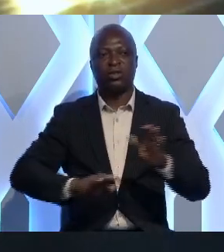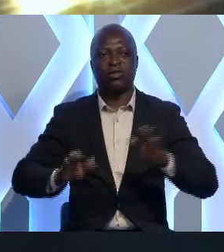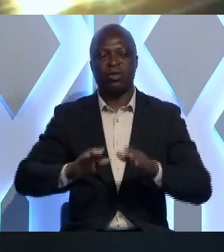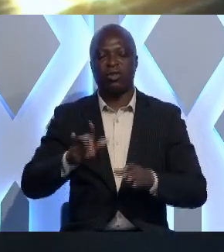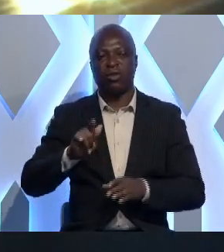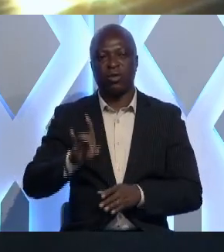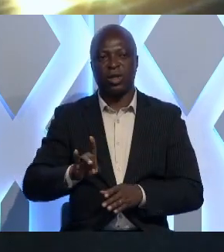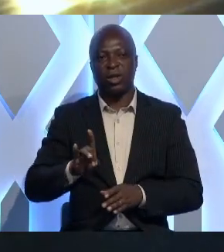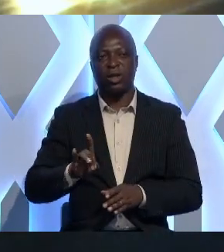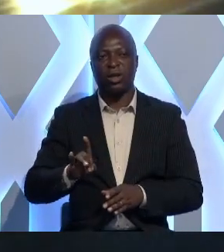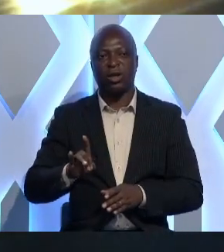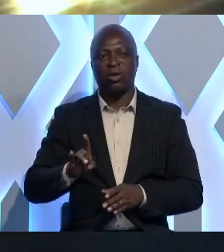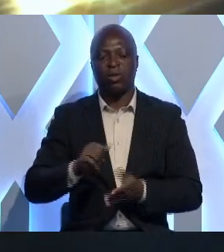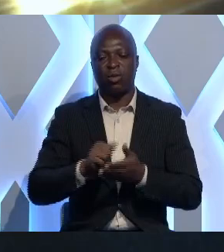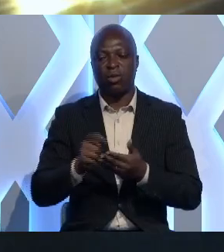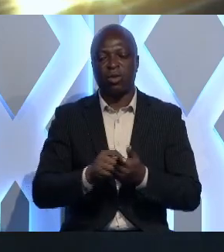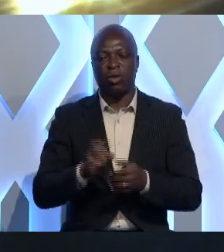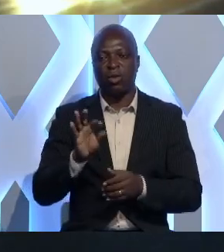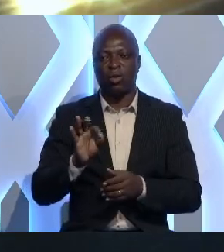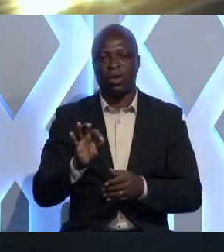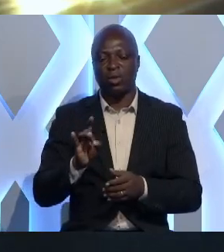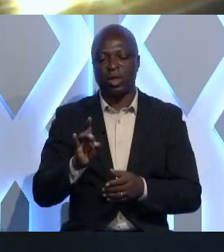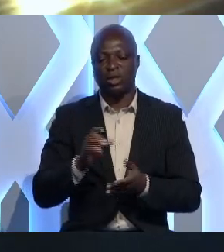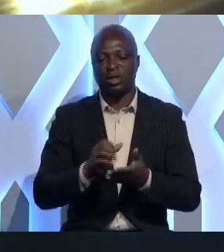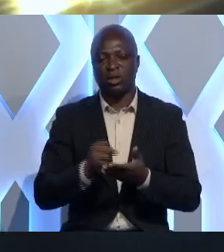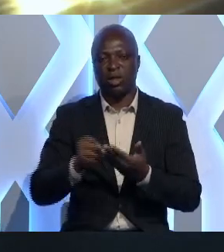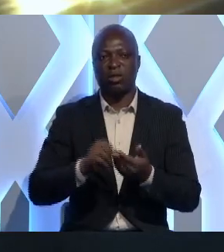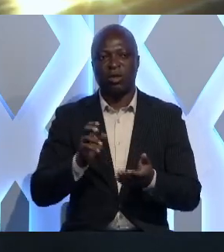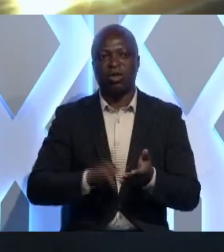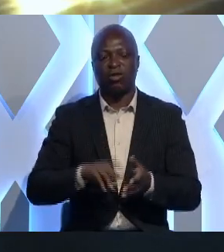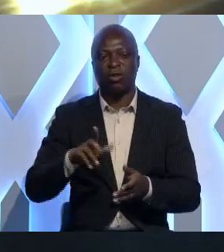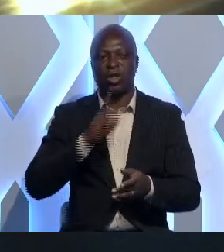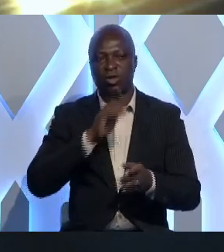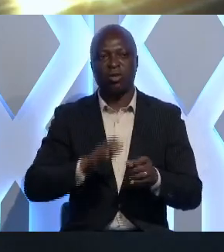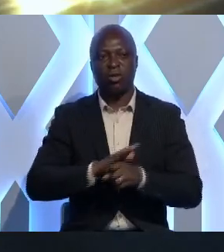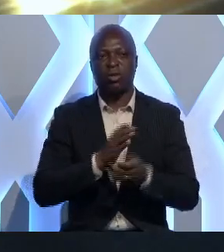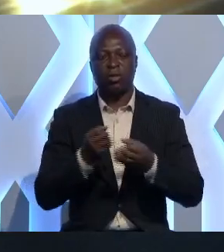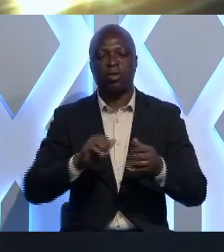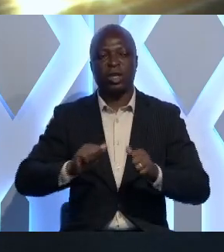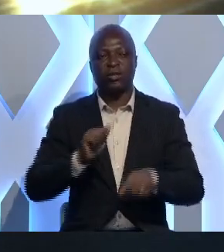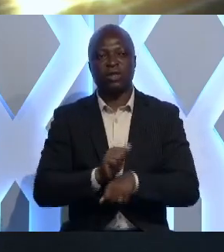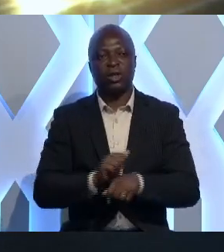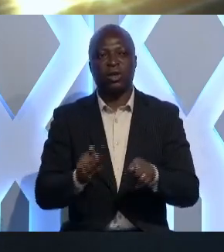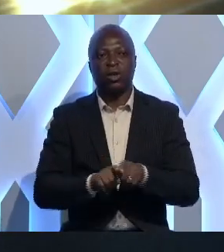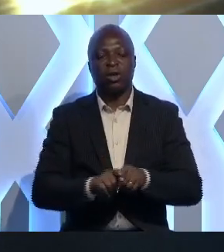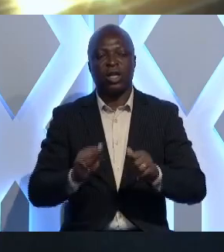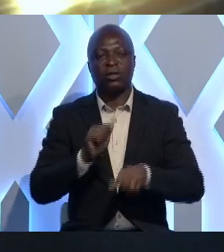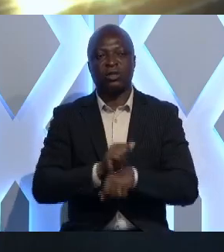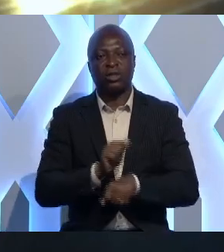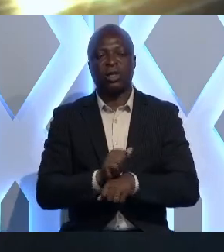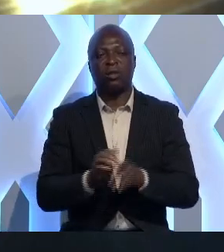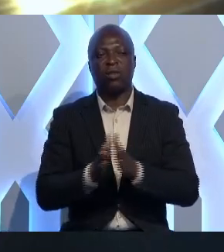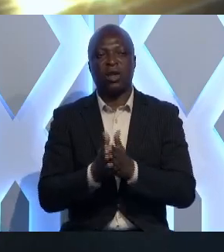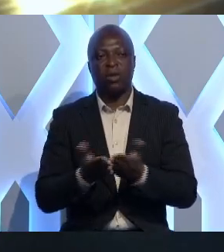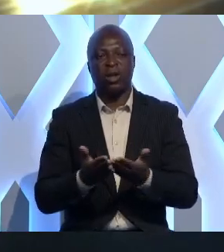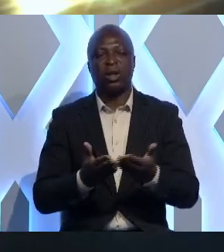28 août au 8 septembre 2023 et seront meublés par plusieurs activités, notamment les activités manuelles,